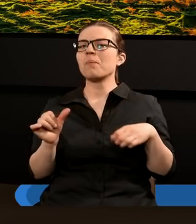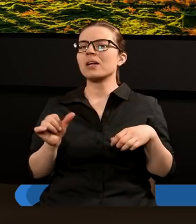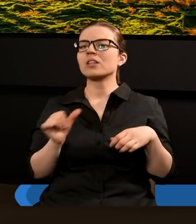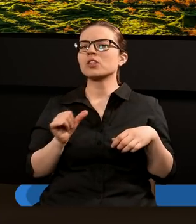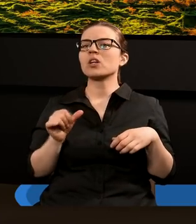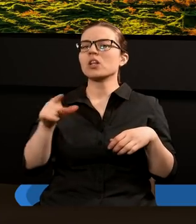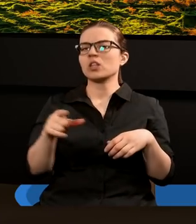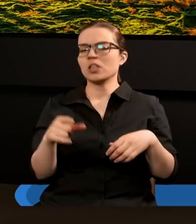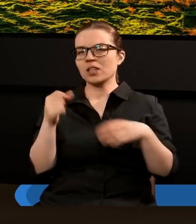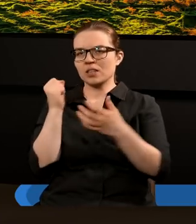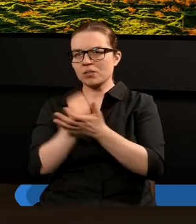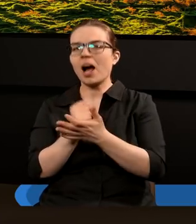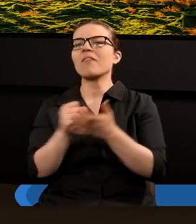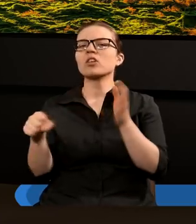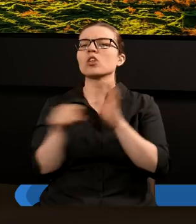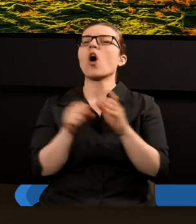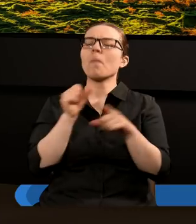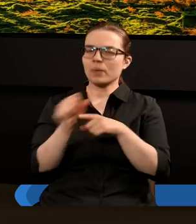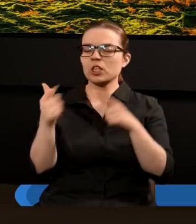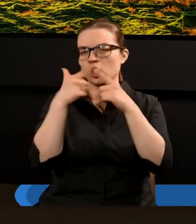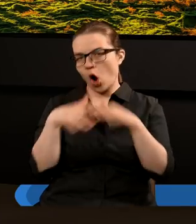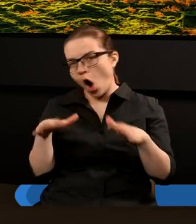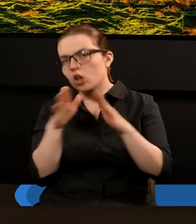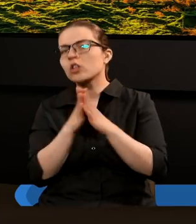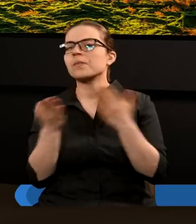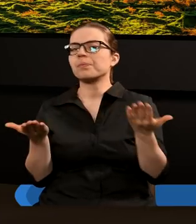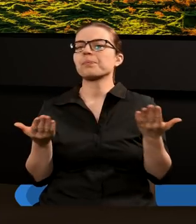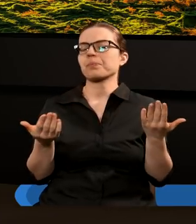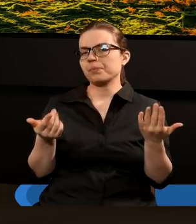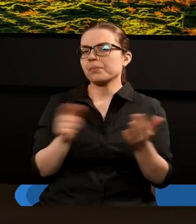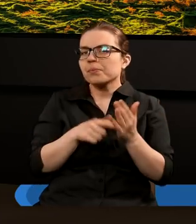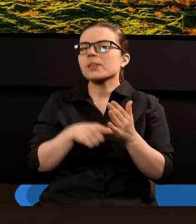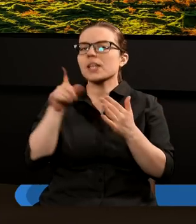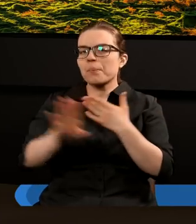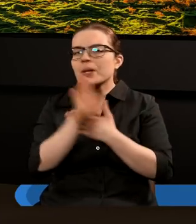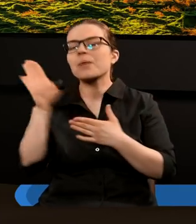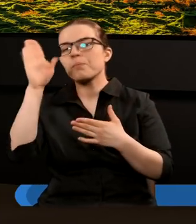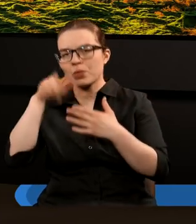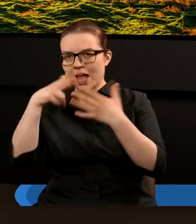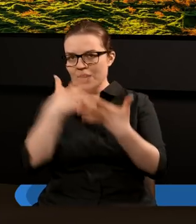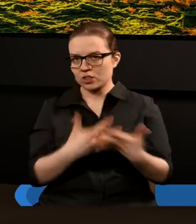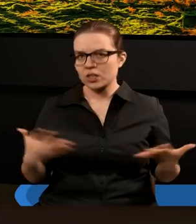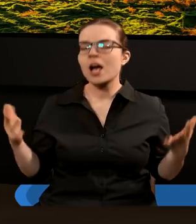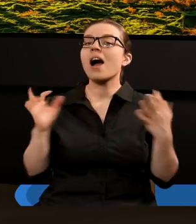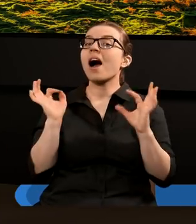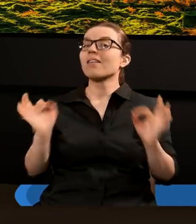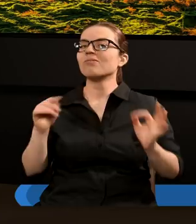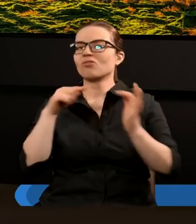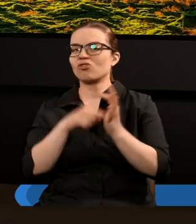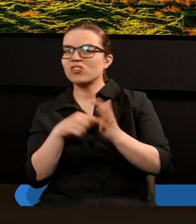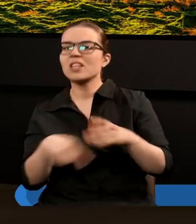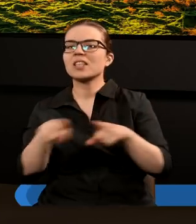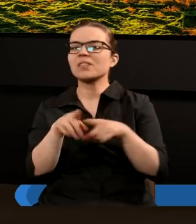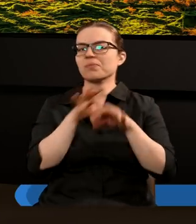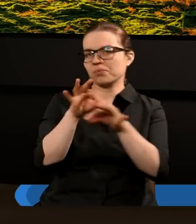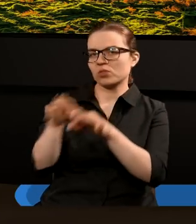rościli prawo do bycia kościołem, do bycia tą właśnie przedstawicielem Boga na ziemi, oni właśnie prowadzili